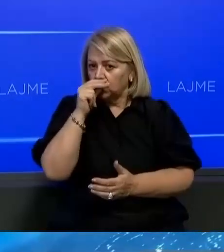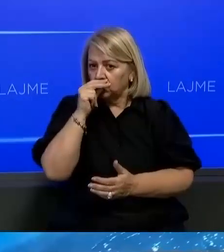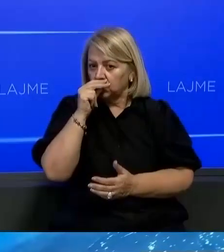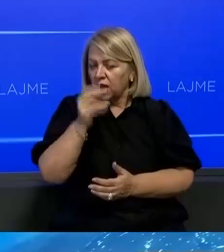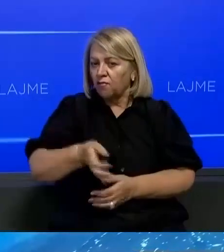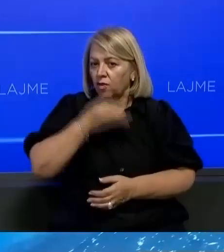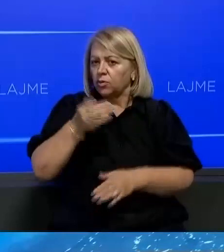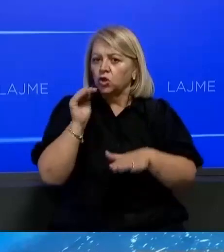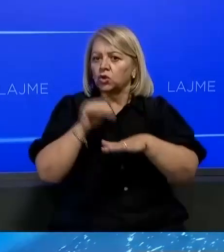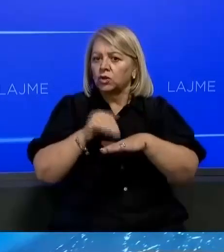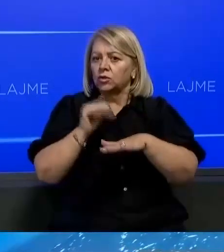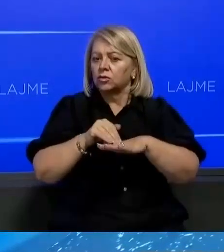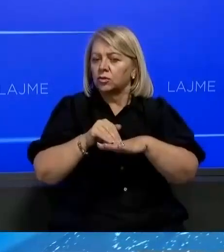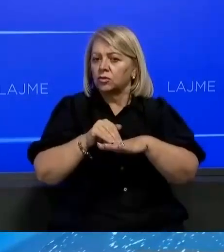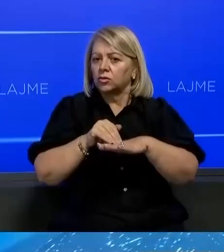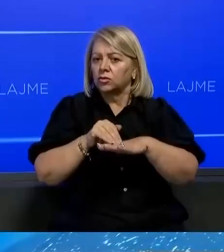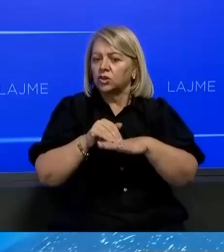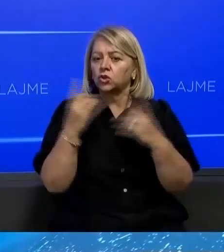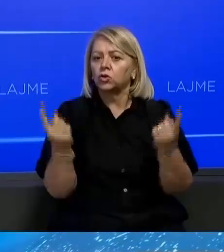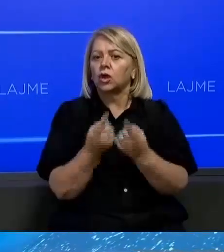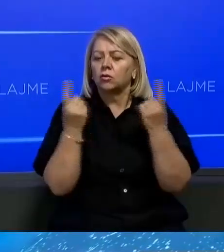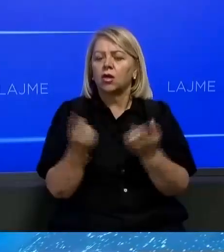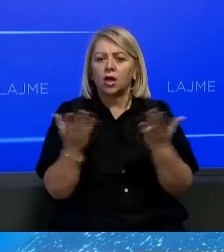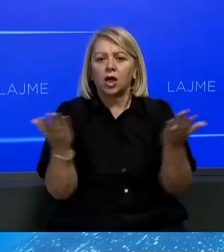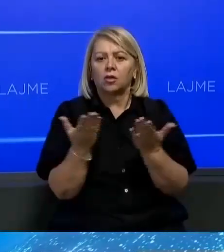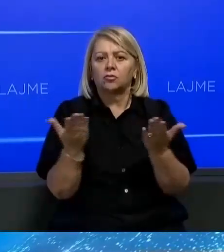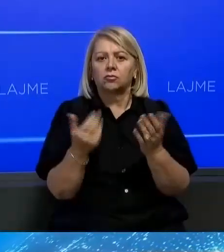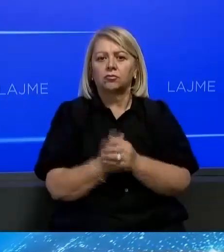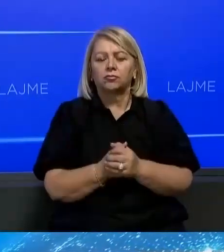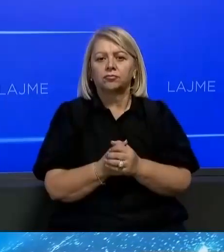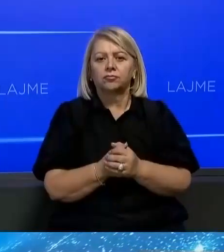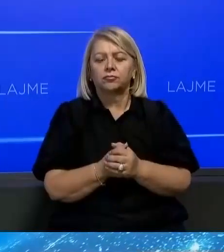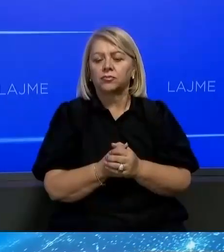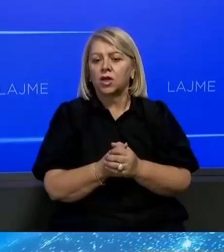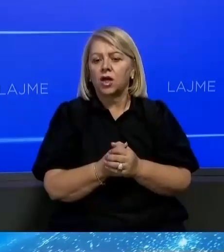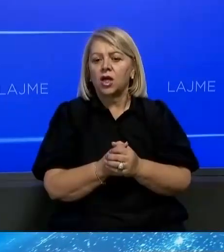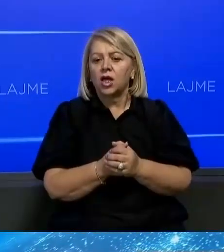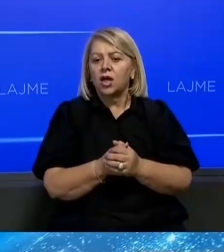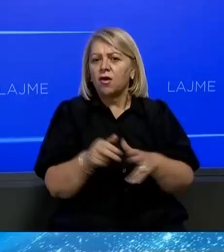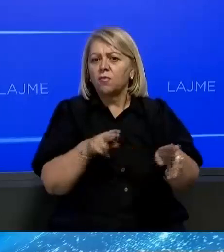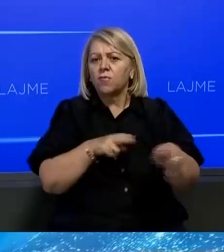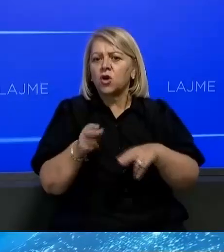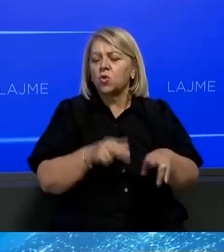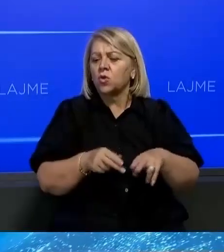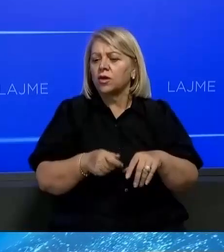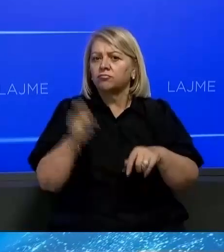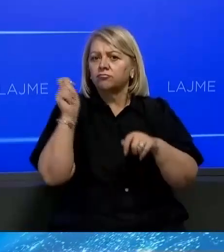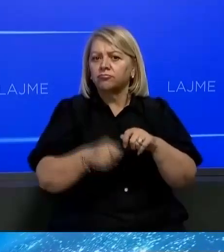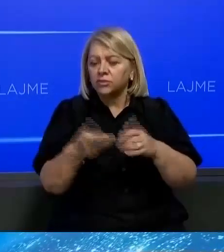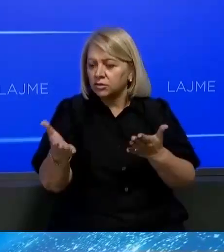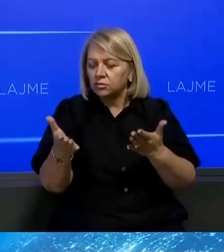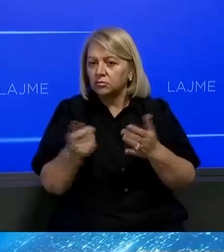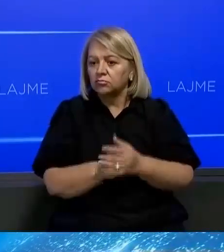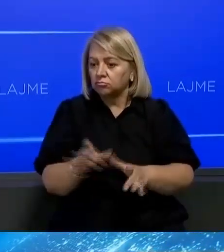informacion e shtetis lidhur me këtë në gjarjes, se si ka ndodhur si është prokuroria në fakt dhe është identifikuar